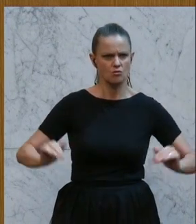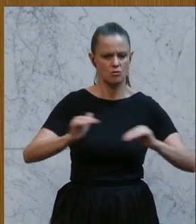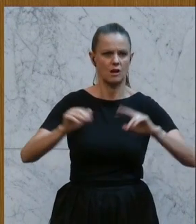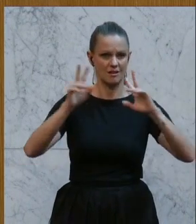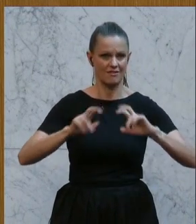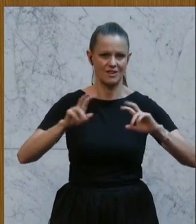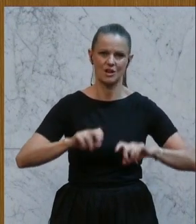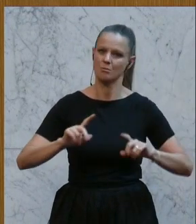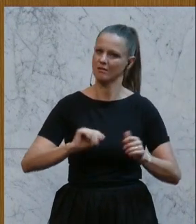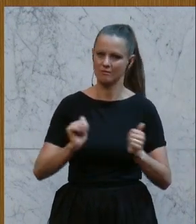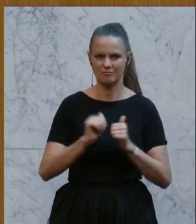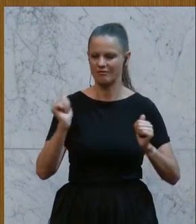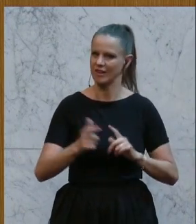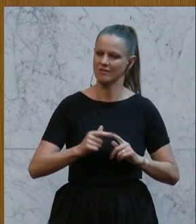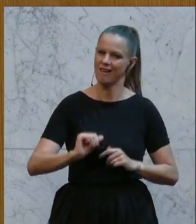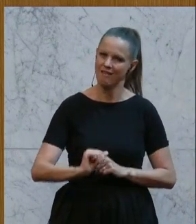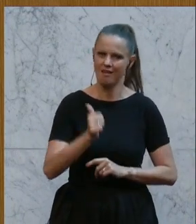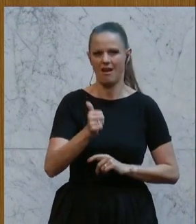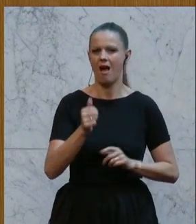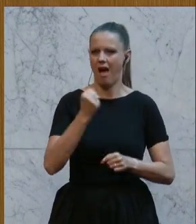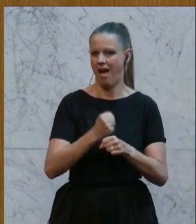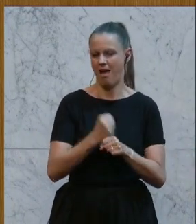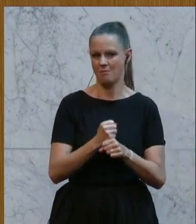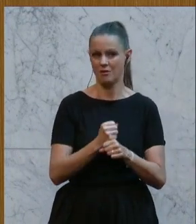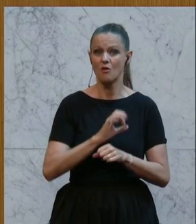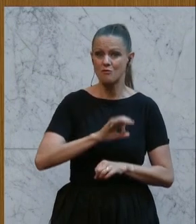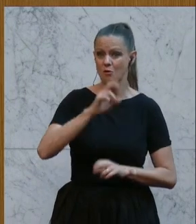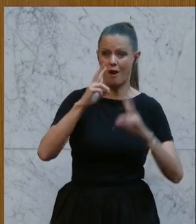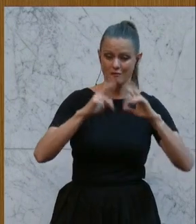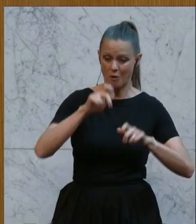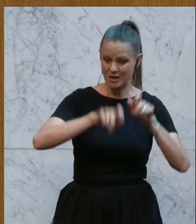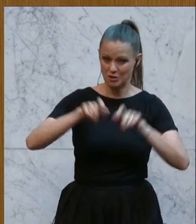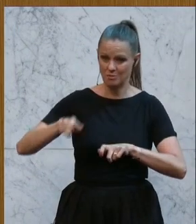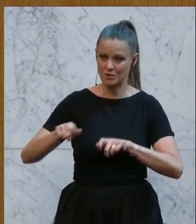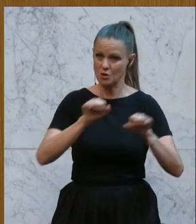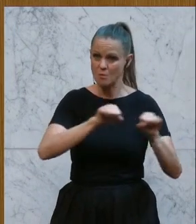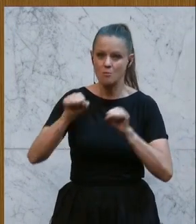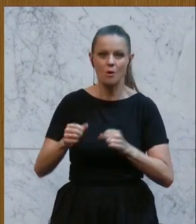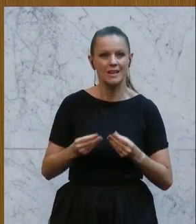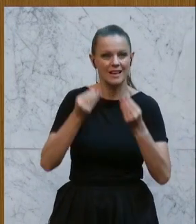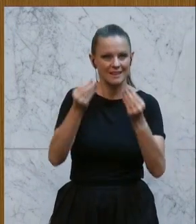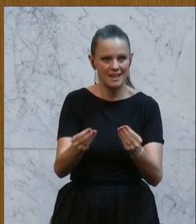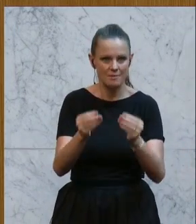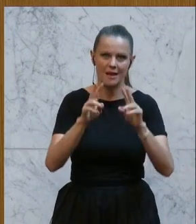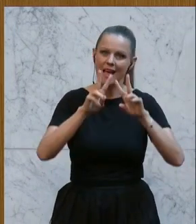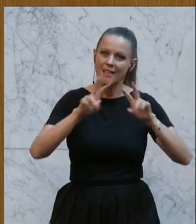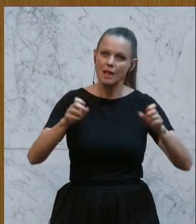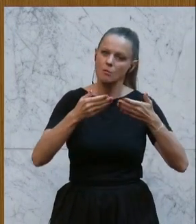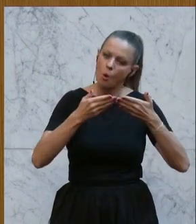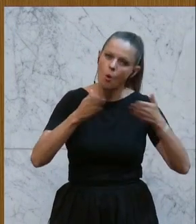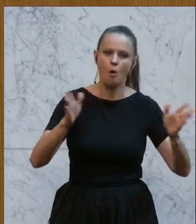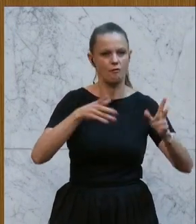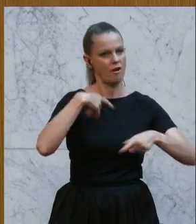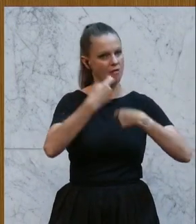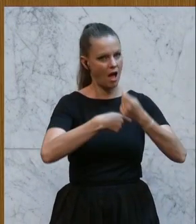aber eine Pionierarbeit. Wir müssen einfach den Forscherinnen und Forschern in diesem Bereich die Möglichkeit geben, Themen offen zu arbeiten,